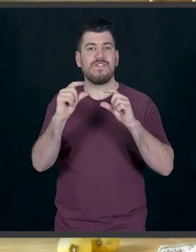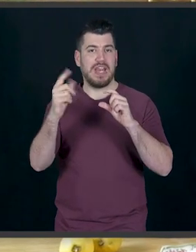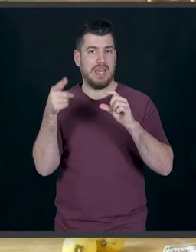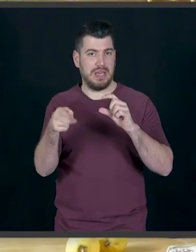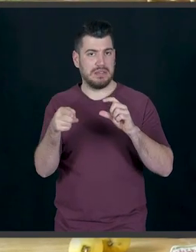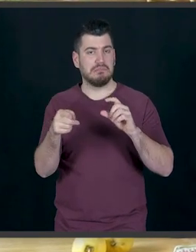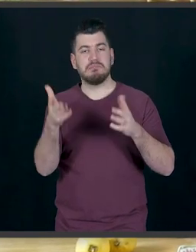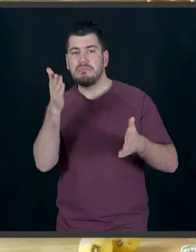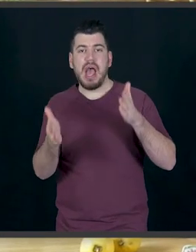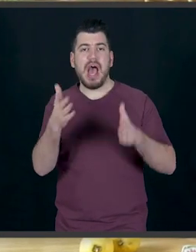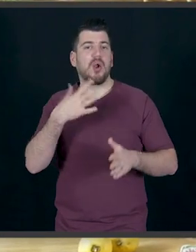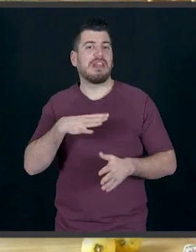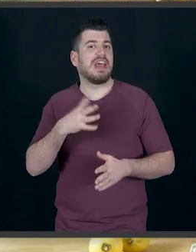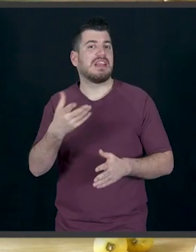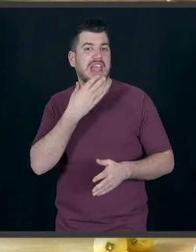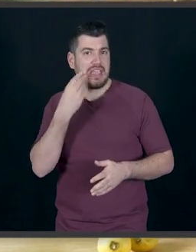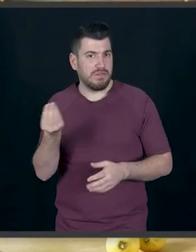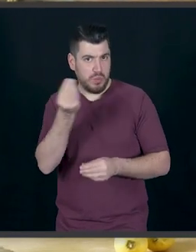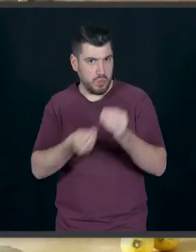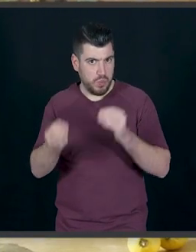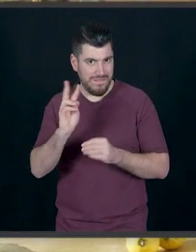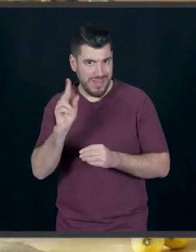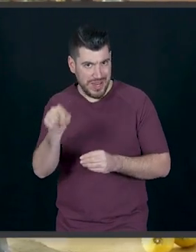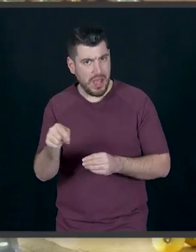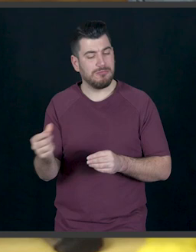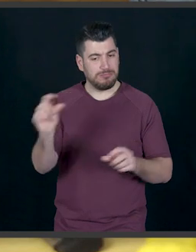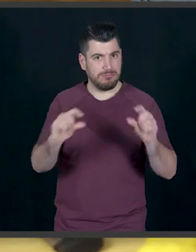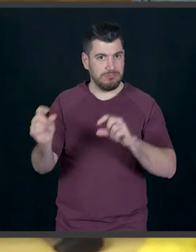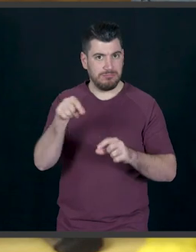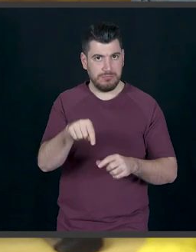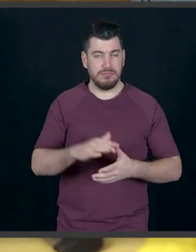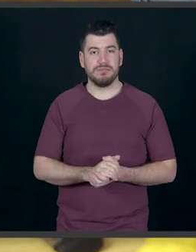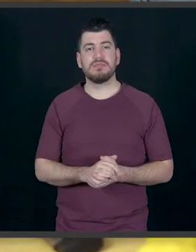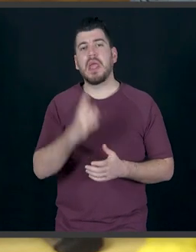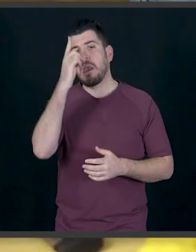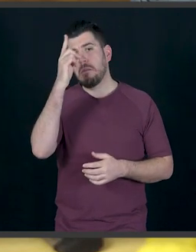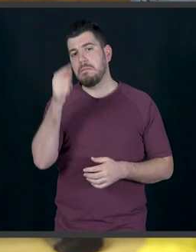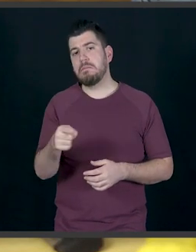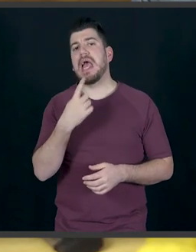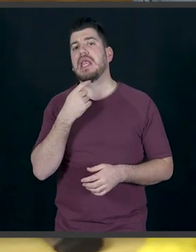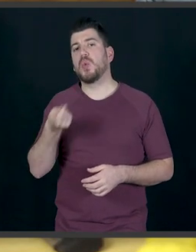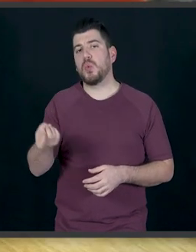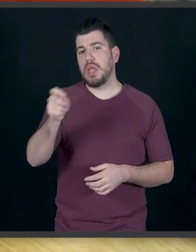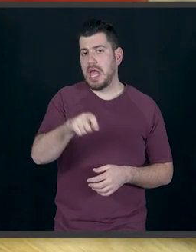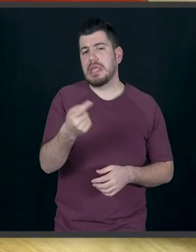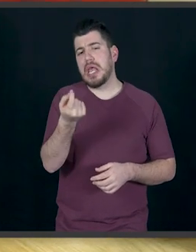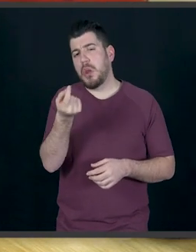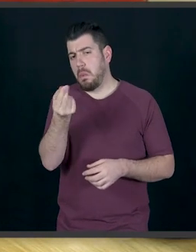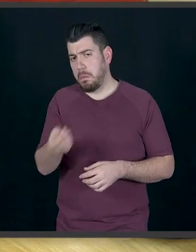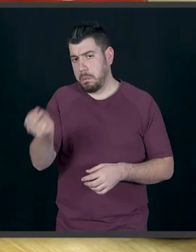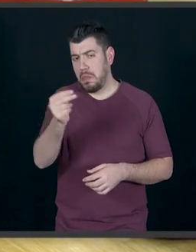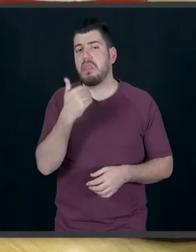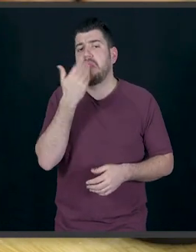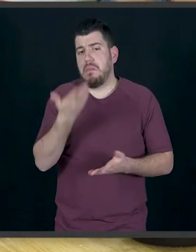ανάλογος πόσο γεύση βανίλιας θέλετε να έχει τον τόνατ σας μέσα. Εγώ θα ρίξω περίπου μία κουταλιά του γλυκού και λίγο παραπάνω να βάλουμε δεν